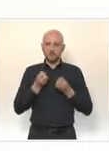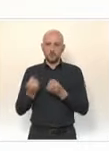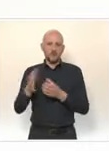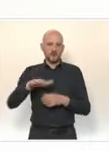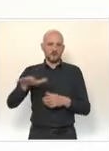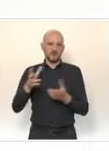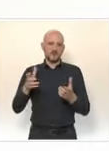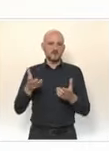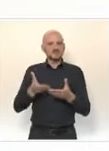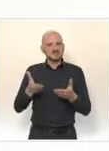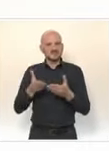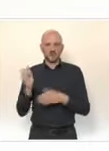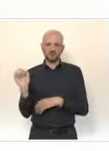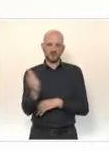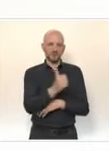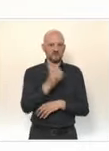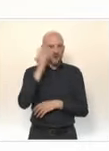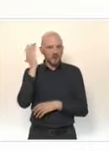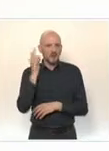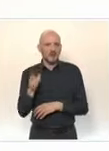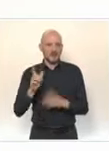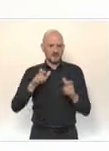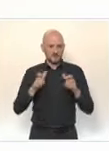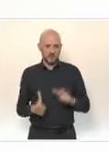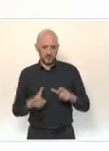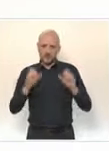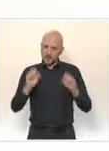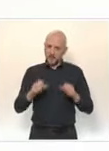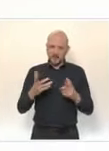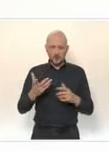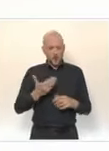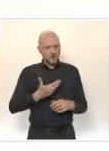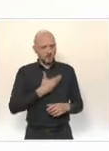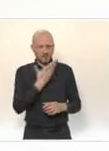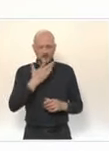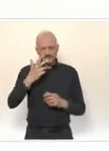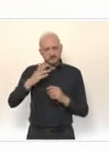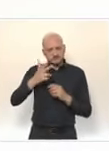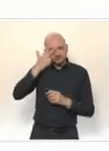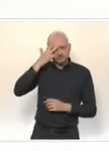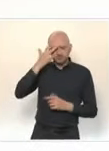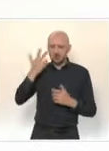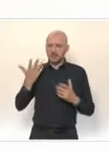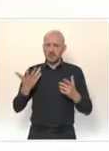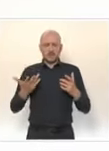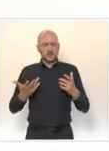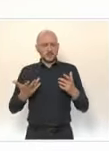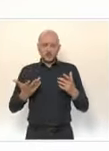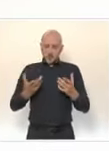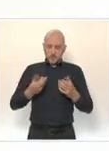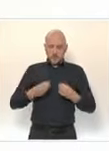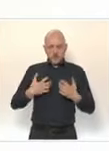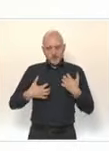entraîner des dommages de long terme en termes éducatifs mais aussi psychologiques qui doivent nous préoccuper tout autant